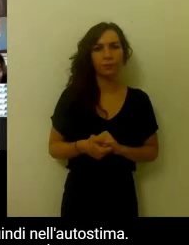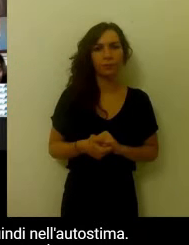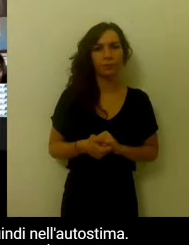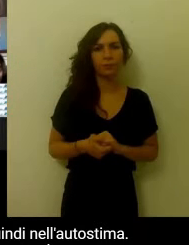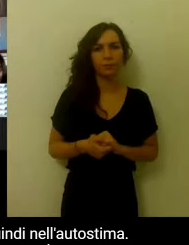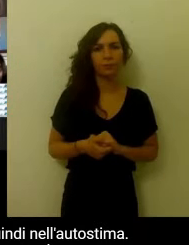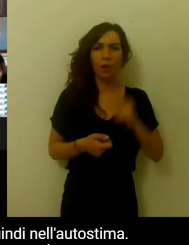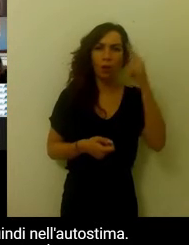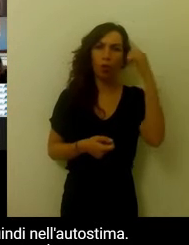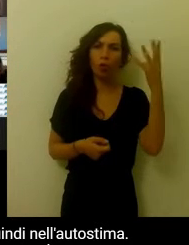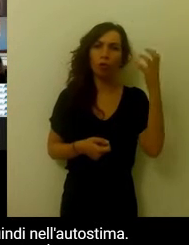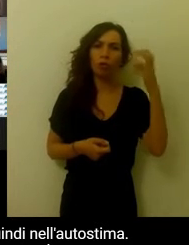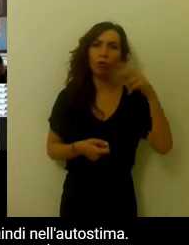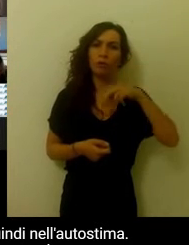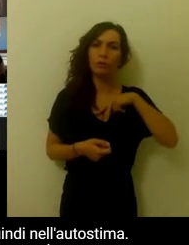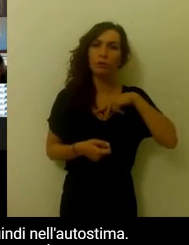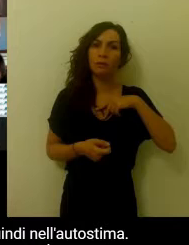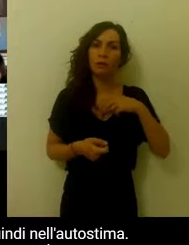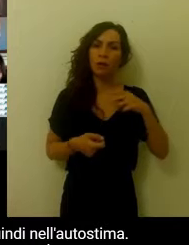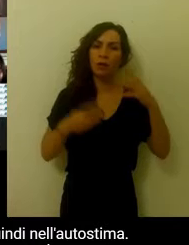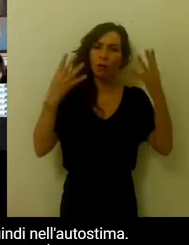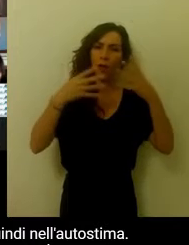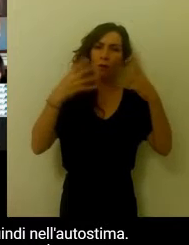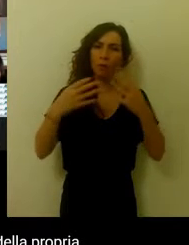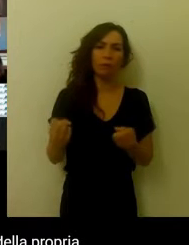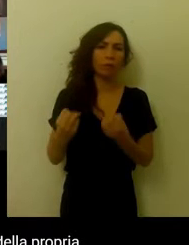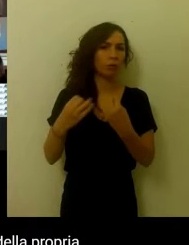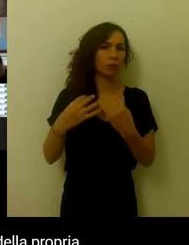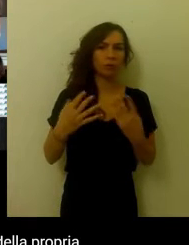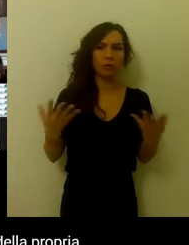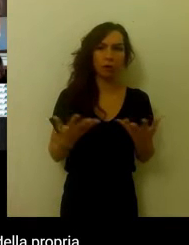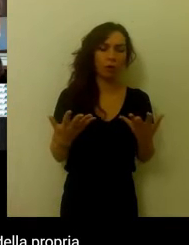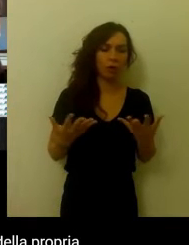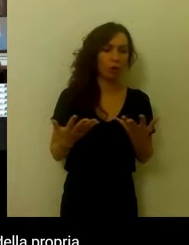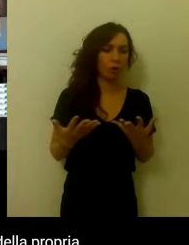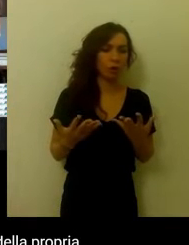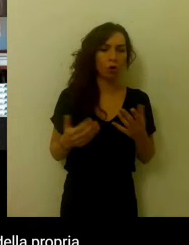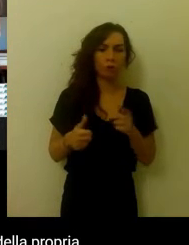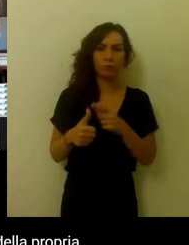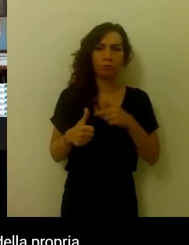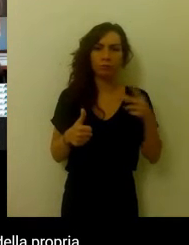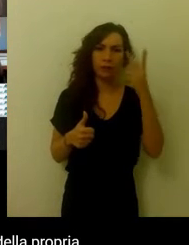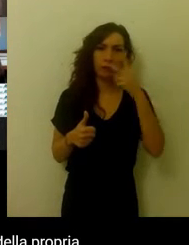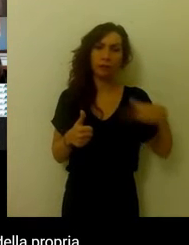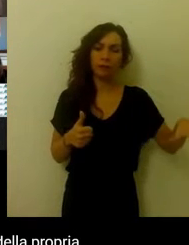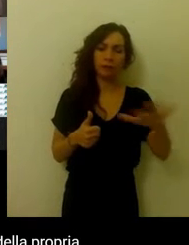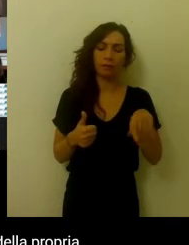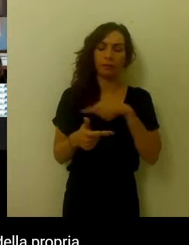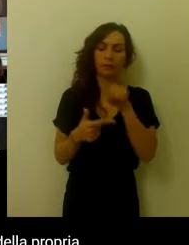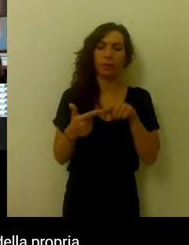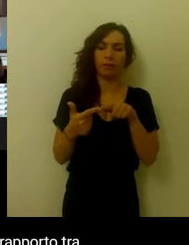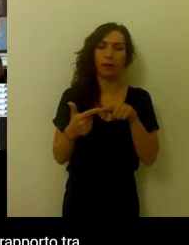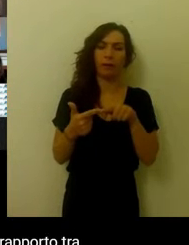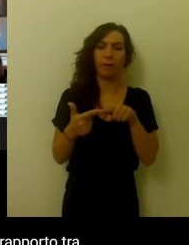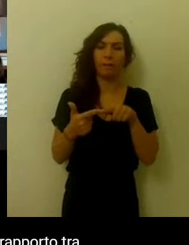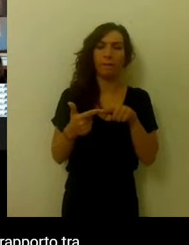L'elaborazione del concetto di sé è quindi influenzata da dati di realtà, dalla visione psicologica emotiva e aspettiva della